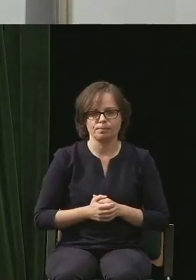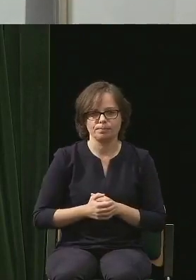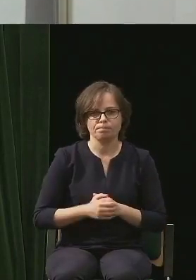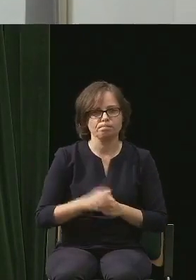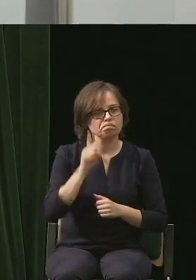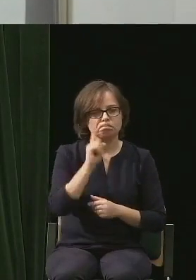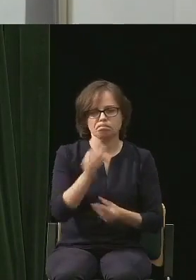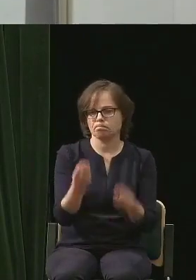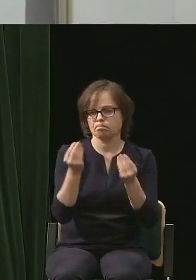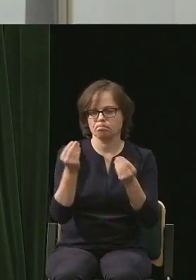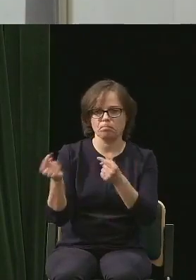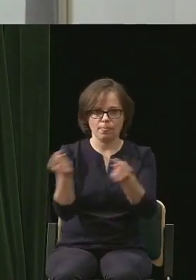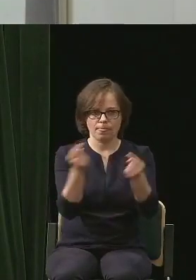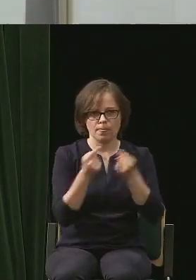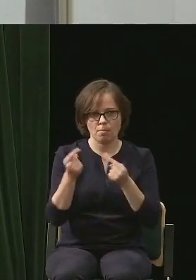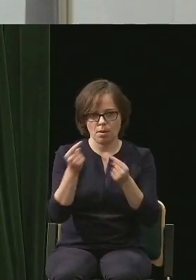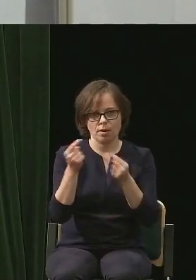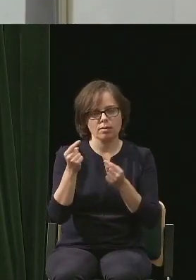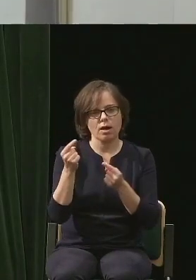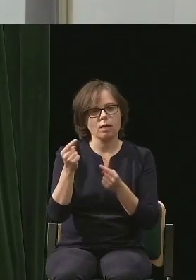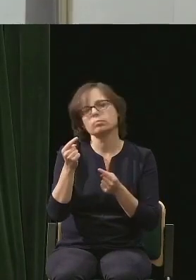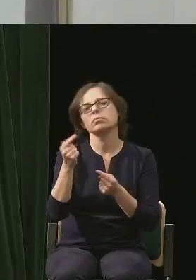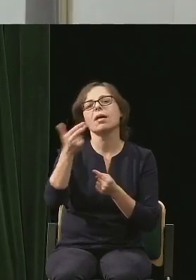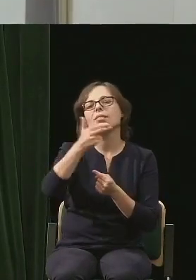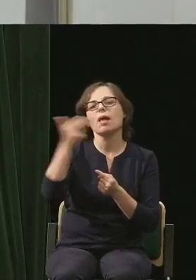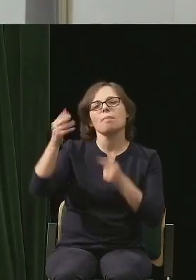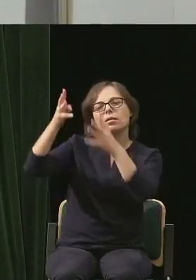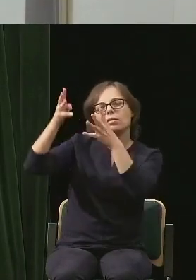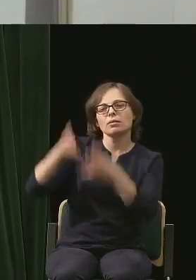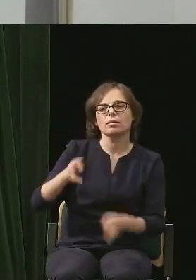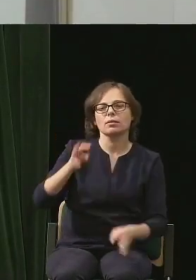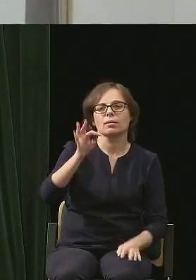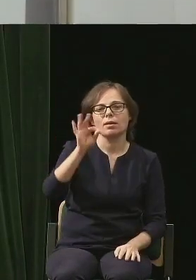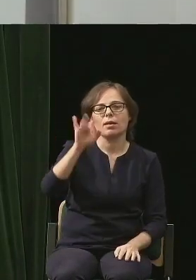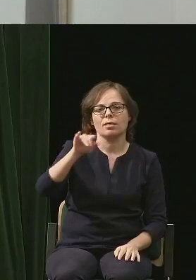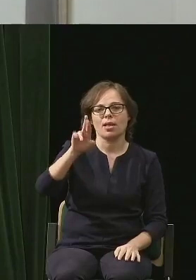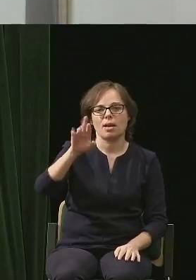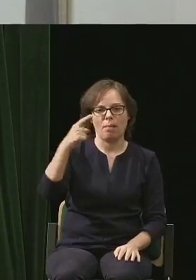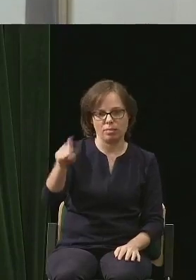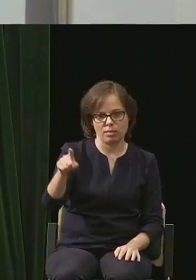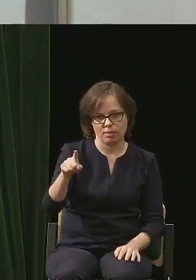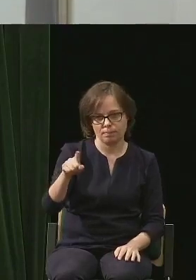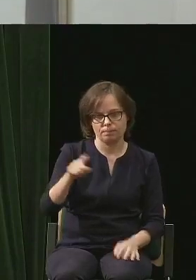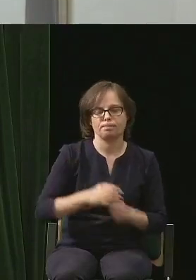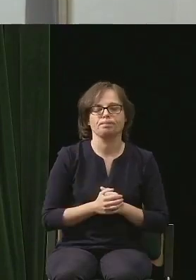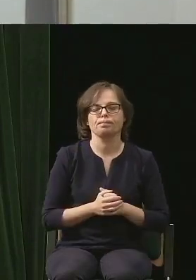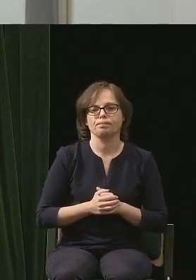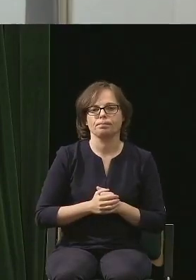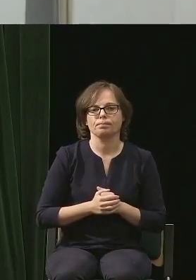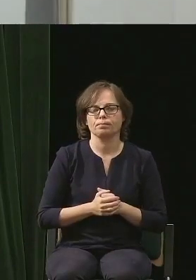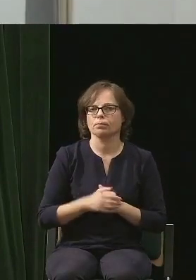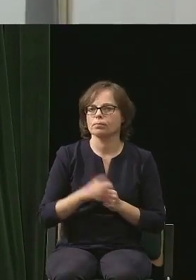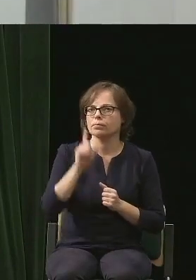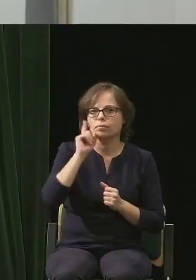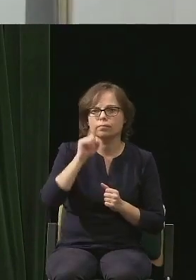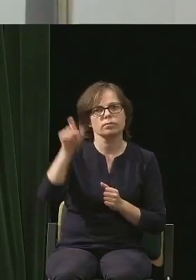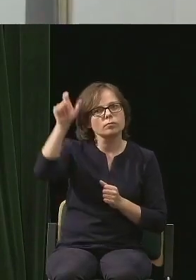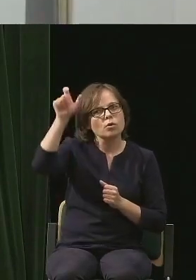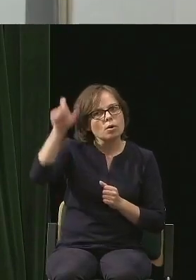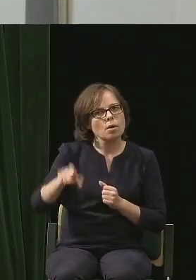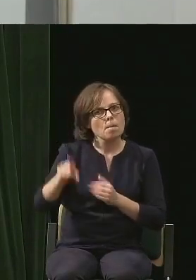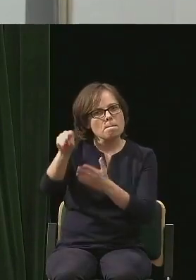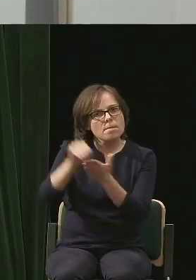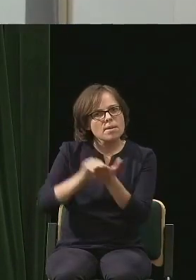debata wokół Trymanda. To, jak wiele emocji budzi ciągle